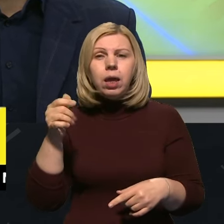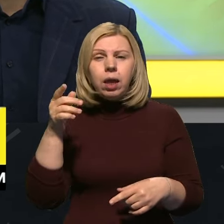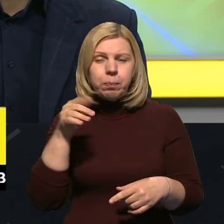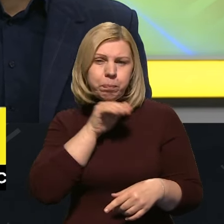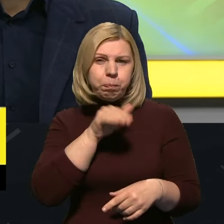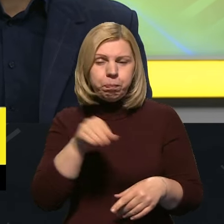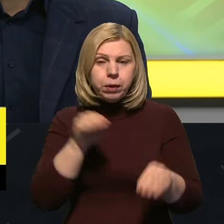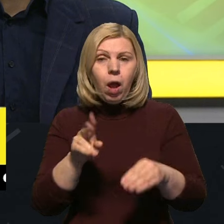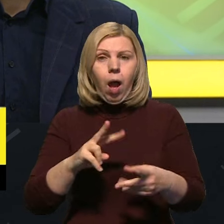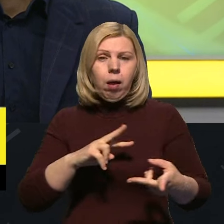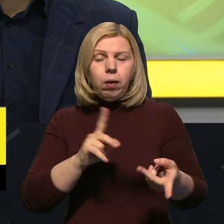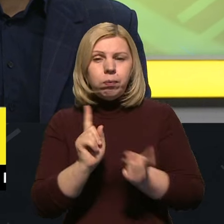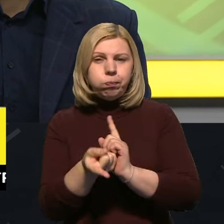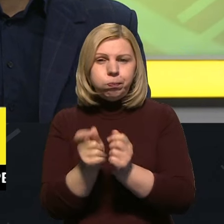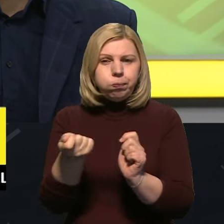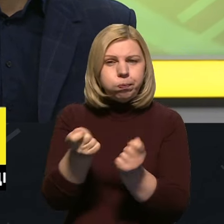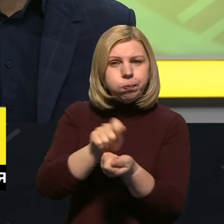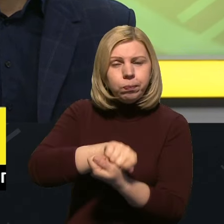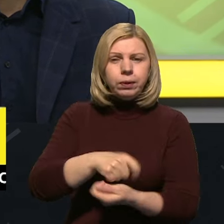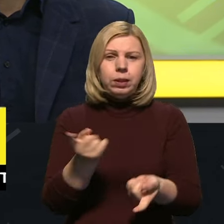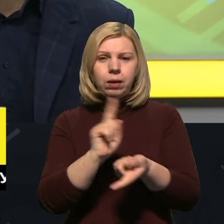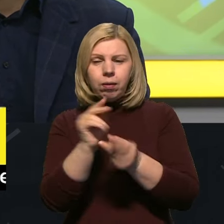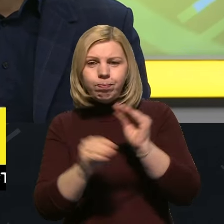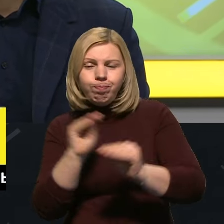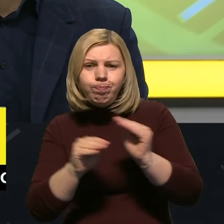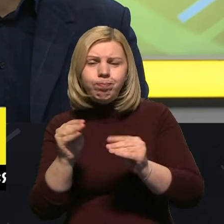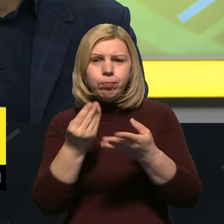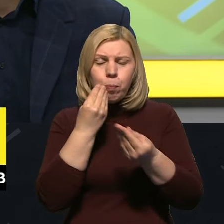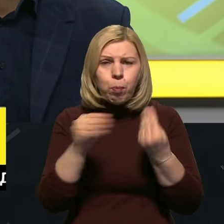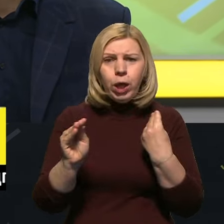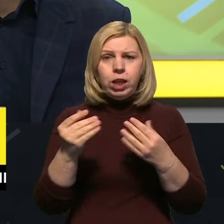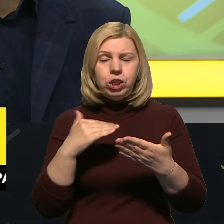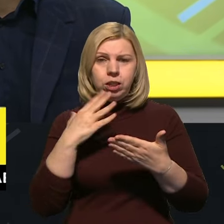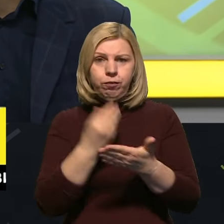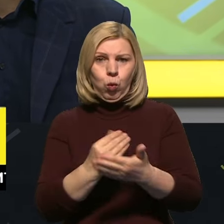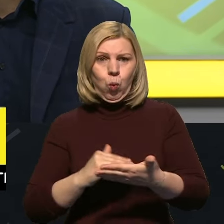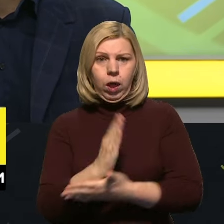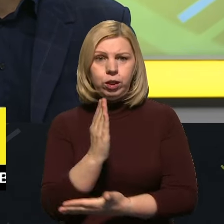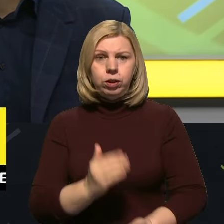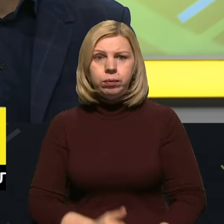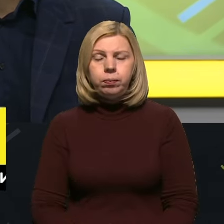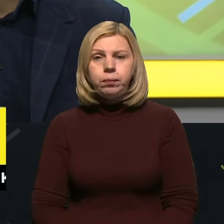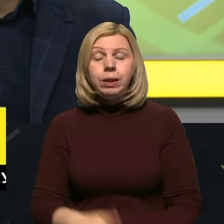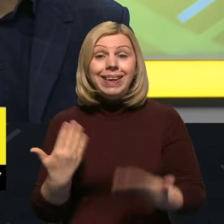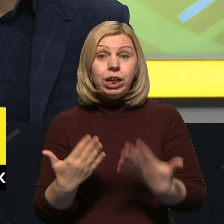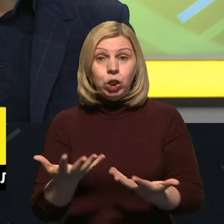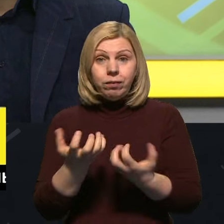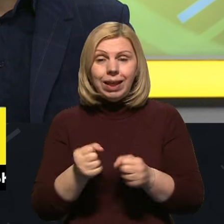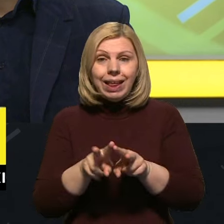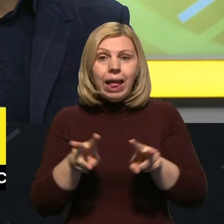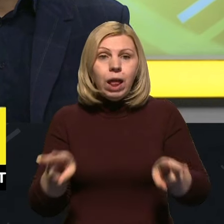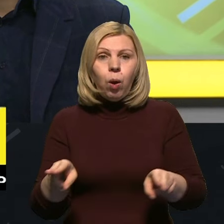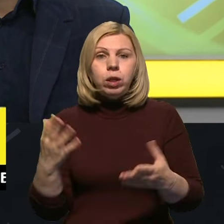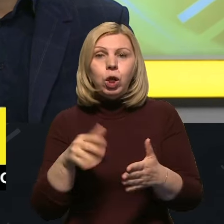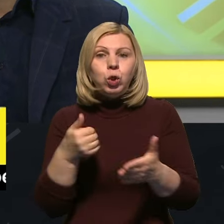її переробляти, допилювати чи змінювати, для того, щоб вона покращила свою якість? Якщо брати аналогію, яка